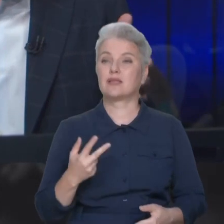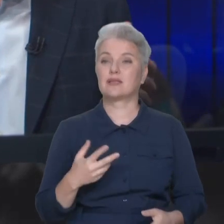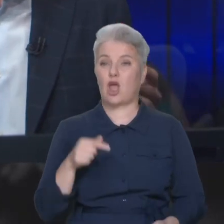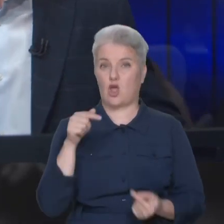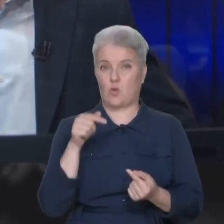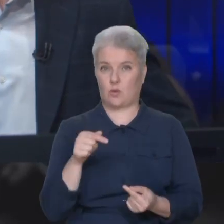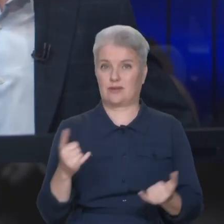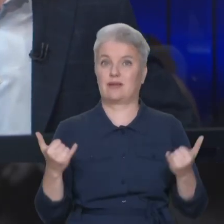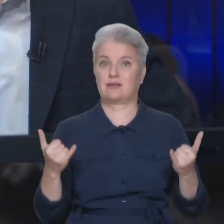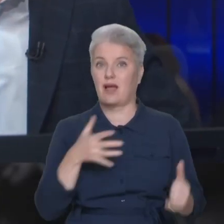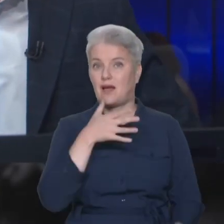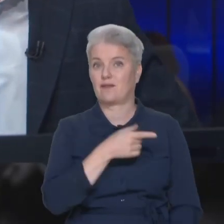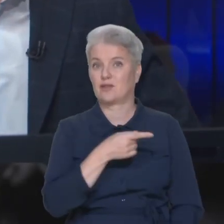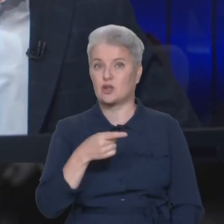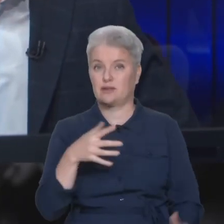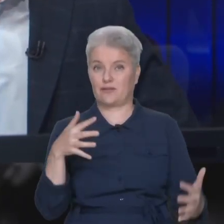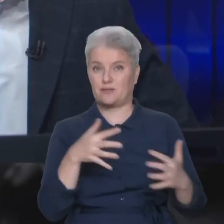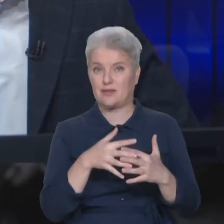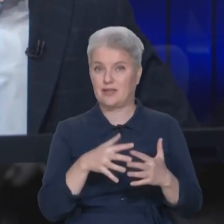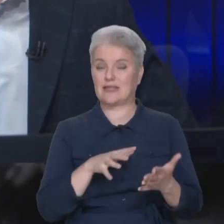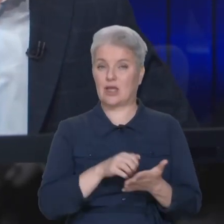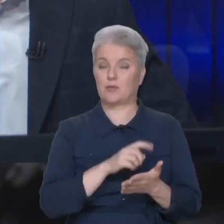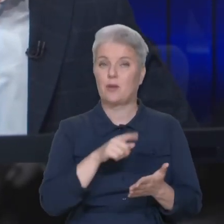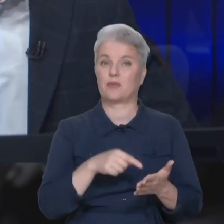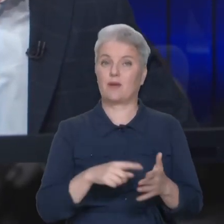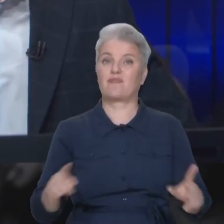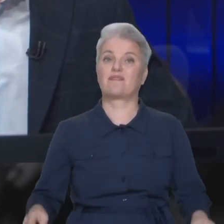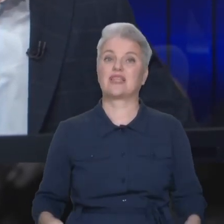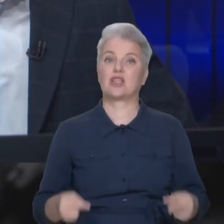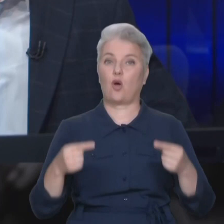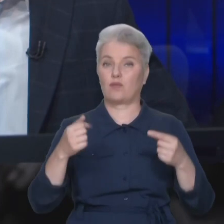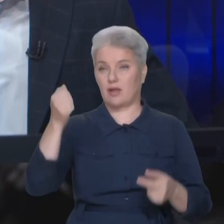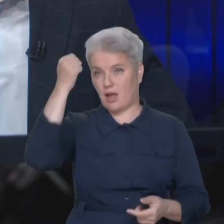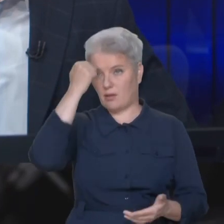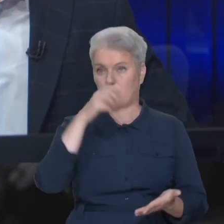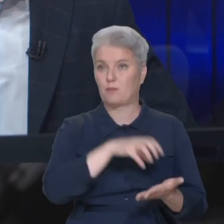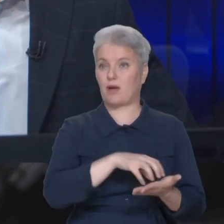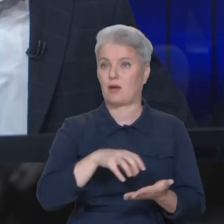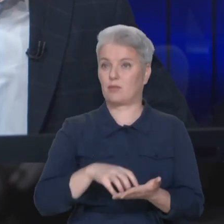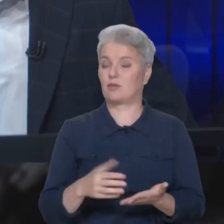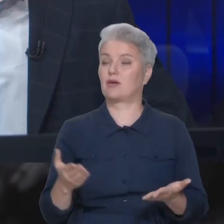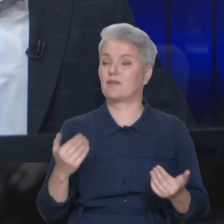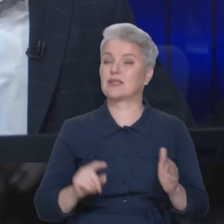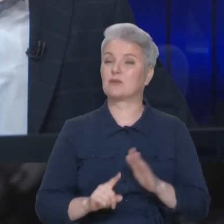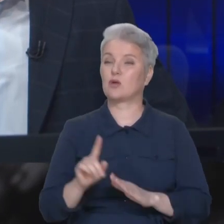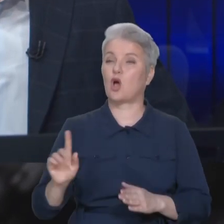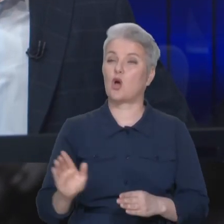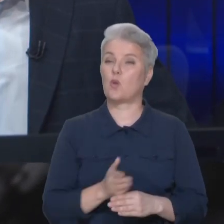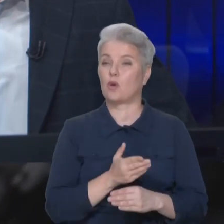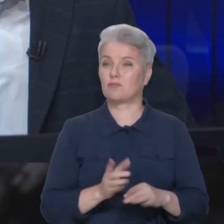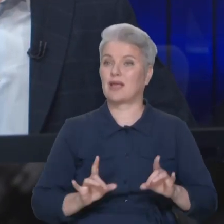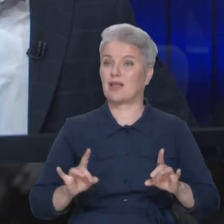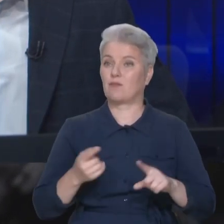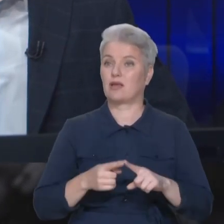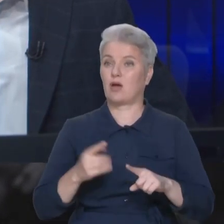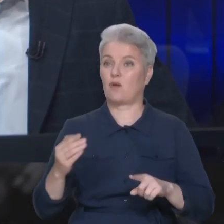в часи війни, займатися питаннями відновлення пам'яток? Давайте спочатку розділимо інформацію, яку ви